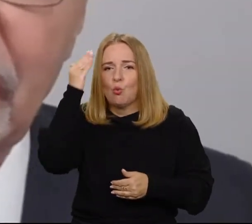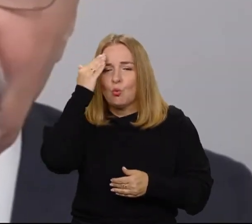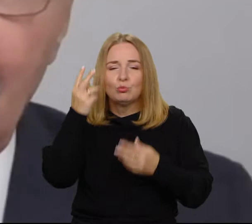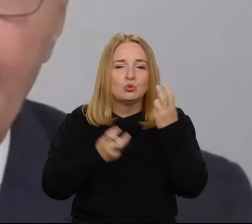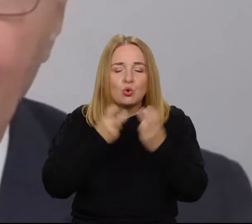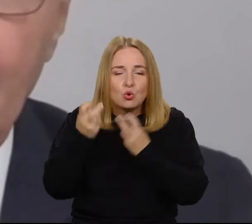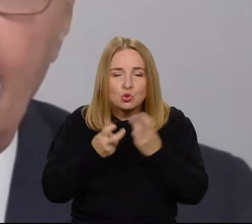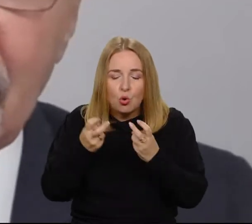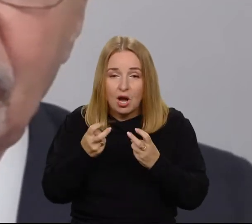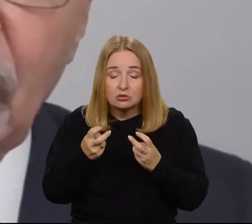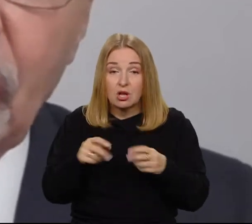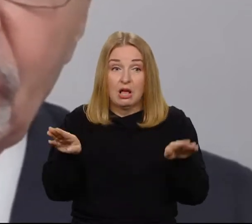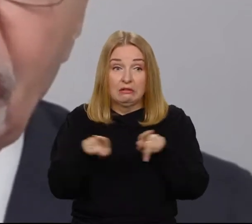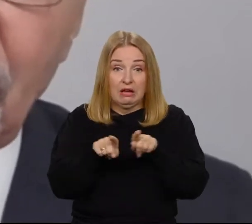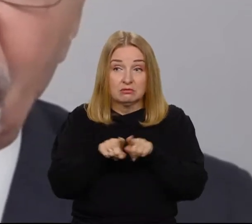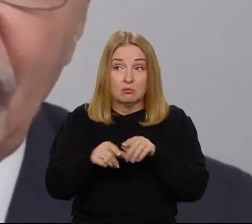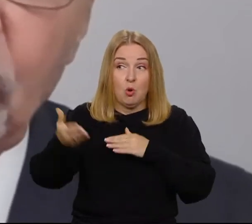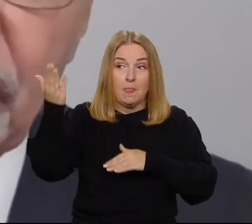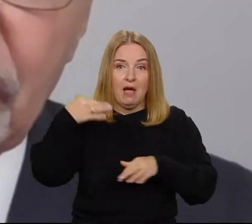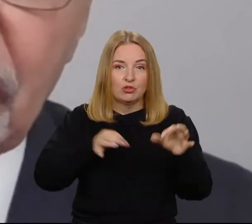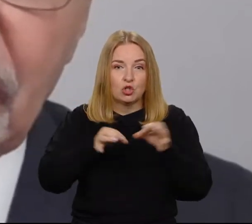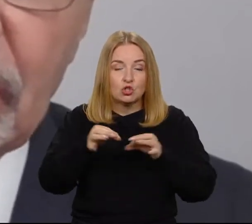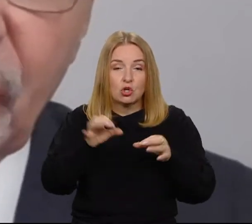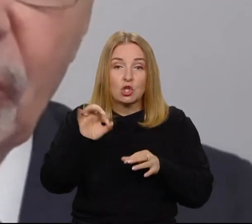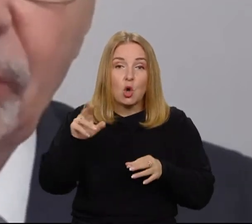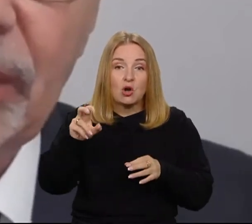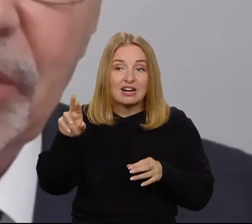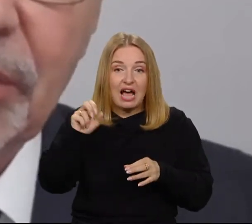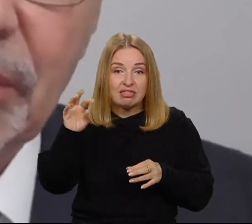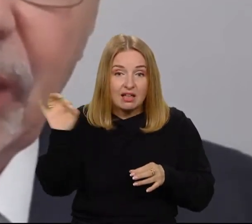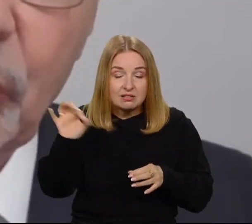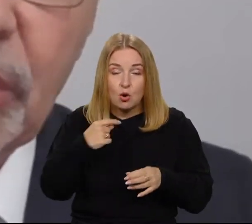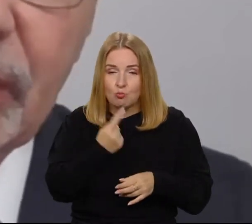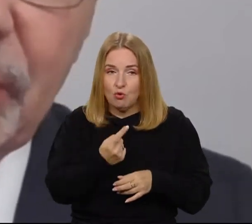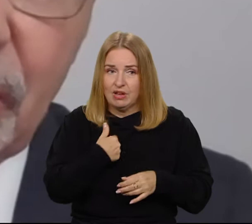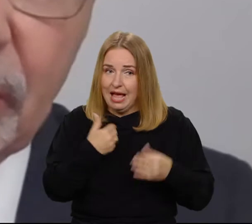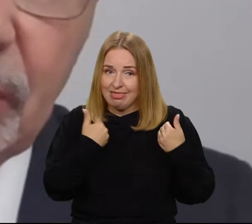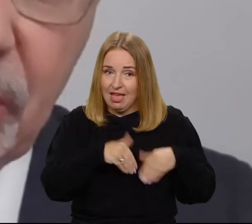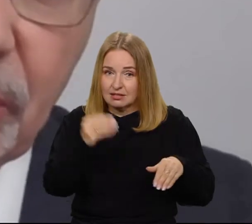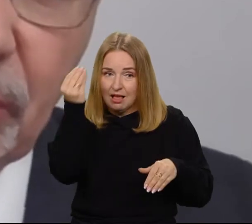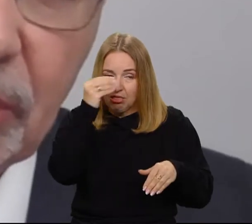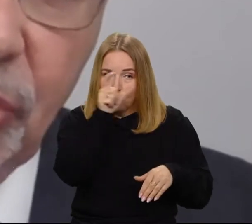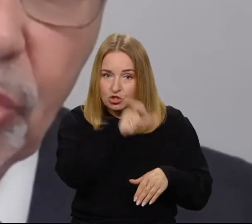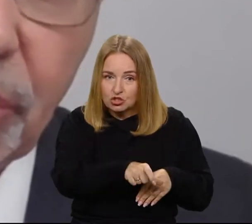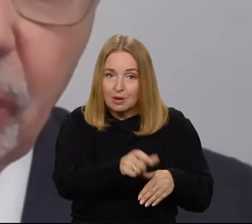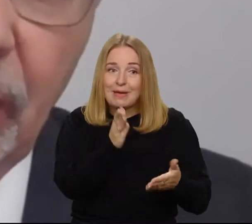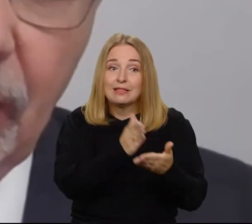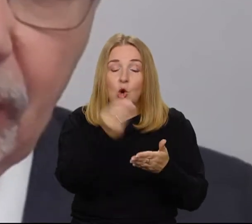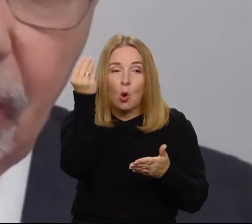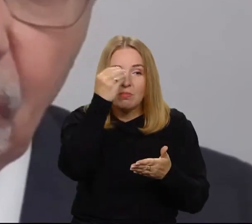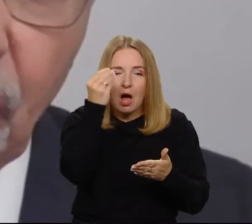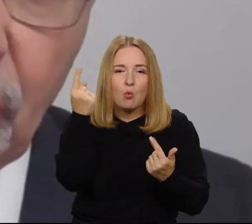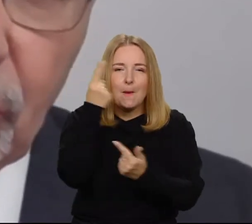powiedzieć, że ja nie chcę nikogo niczego nauczyć, z wyjątkiem jednej rzeczy, nauczyć was myśleć. I myślę, że to jest klucz